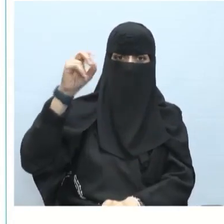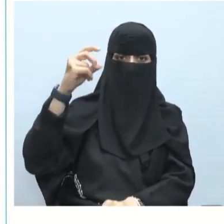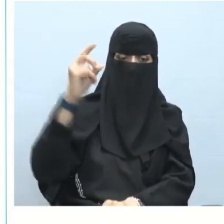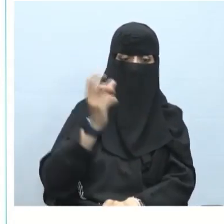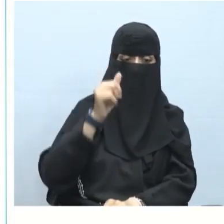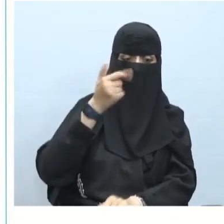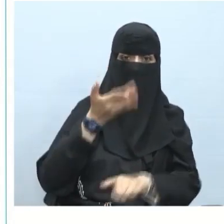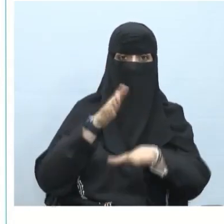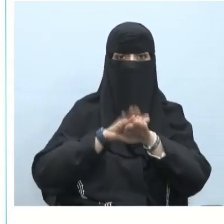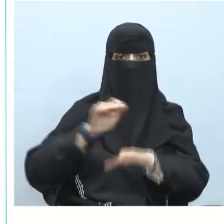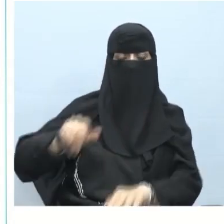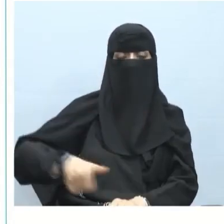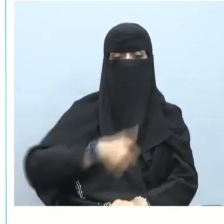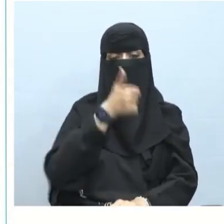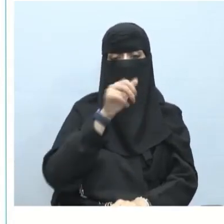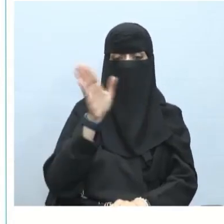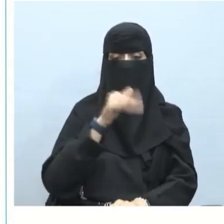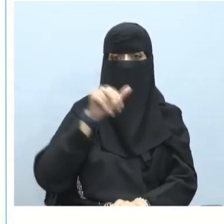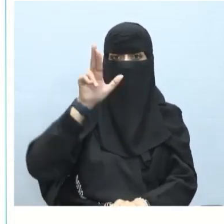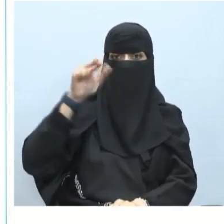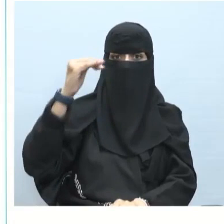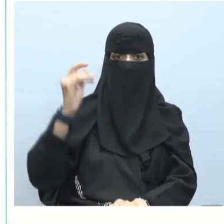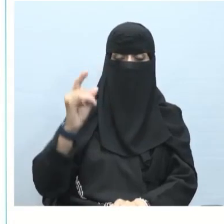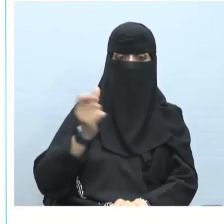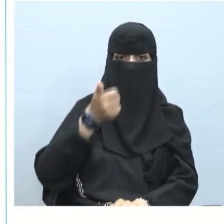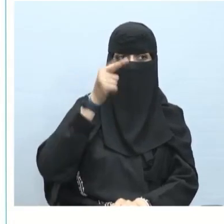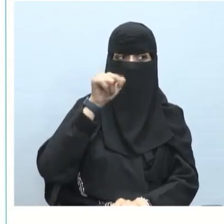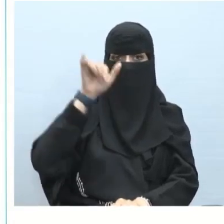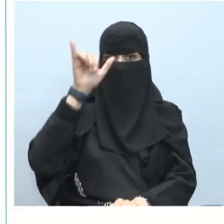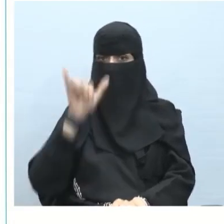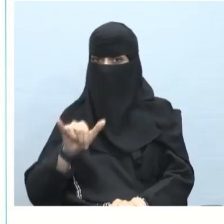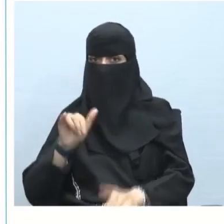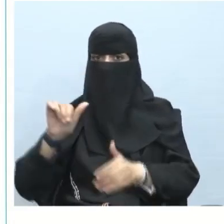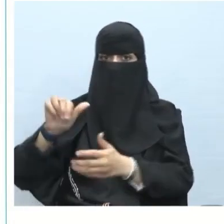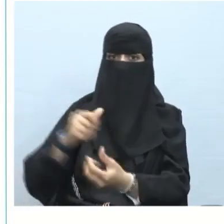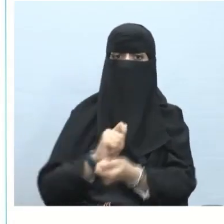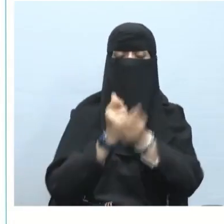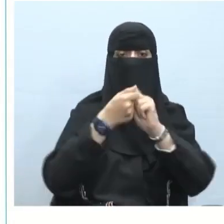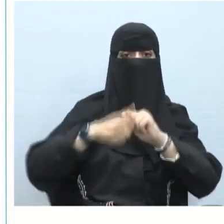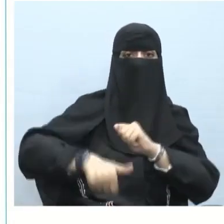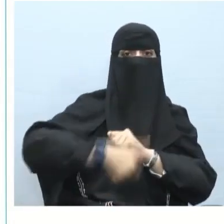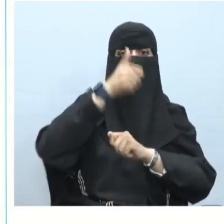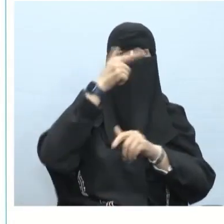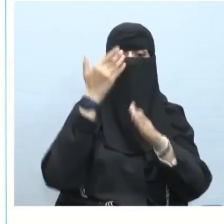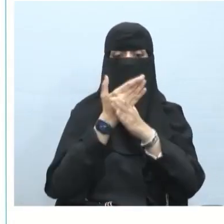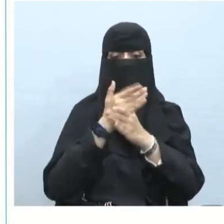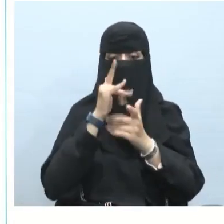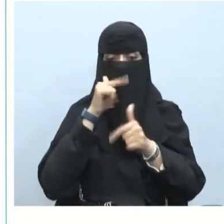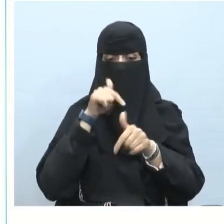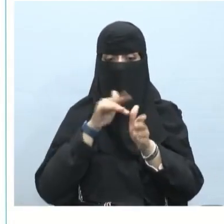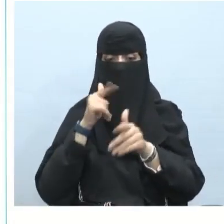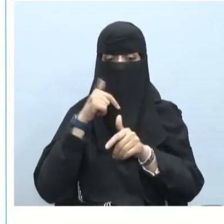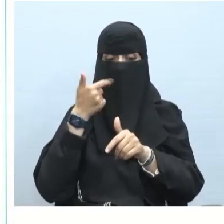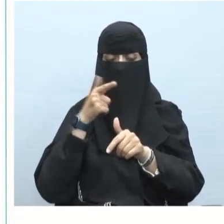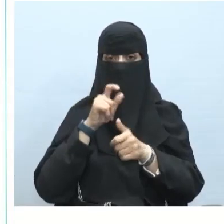حرف من كلمة الحناية نجدها ألف قائمة كتبت بهذه الطريقة إذن علامة جره الكسر